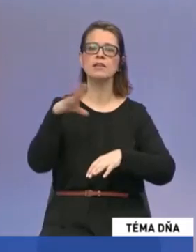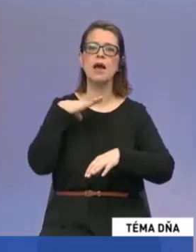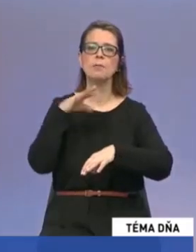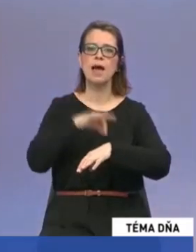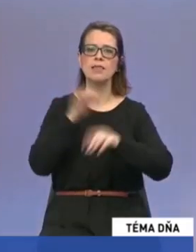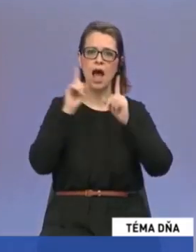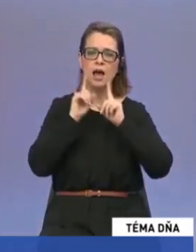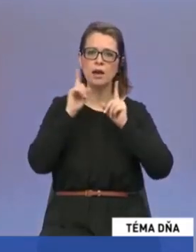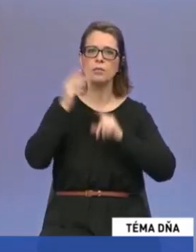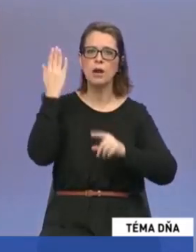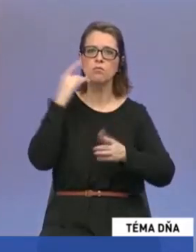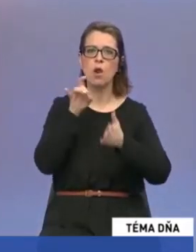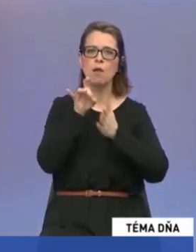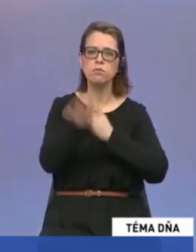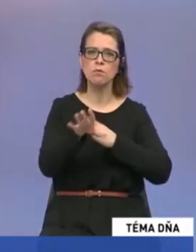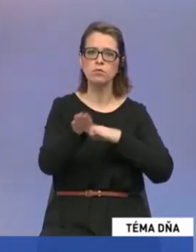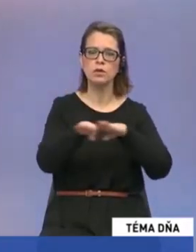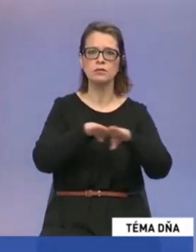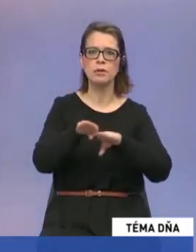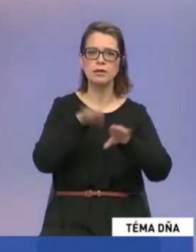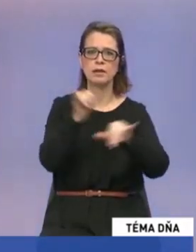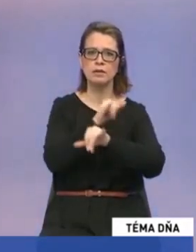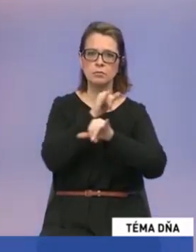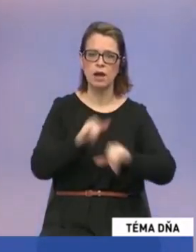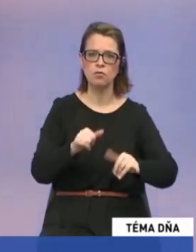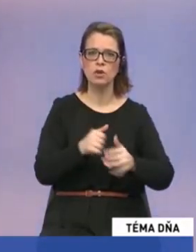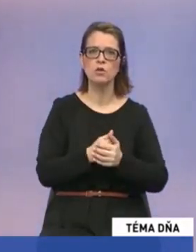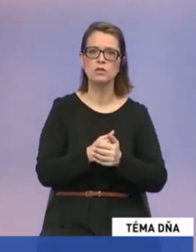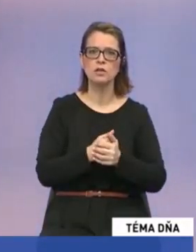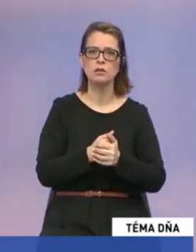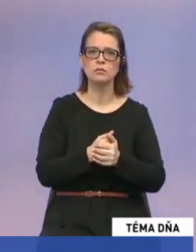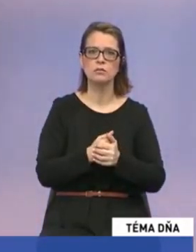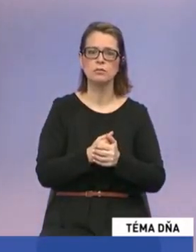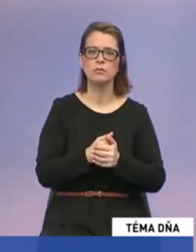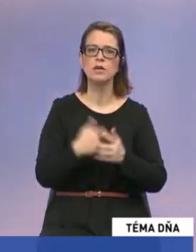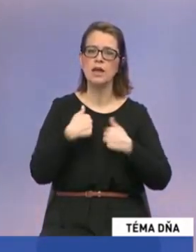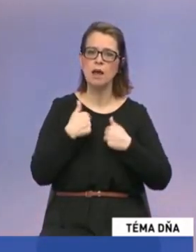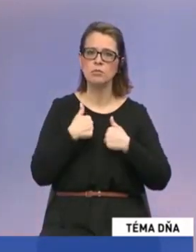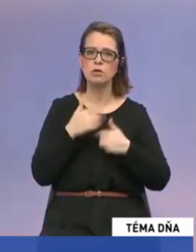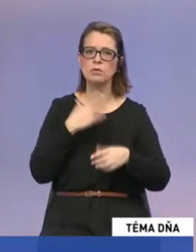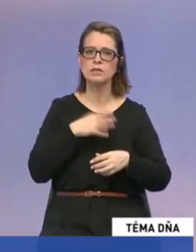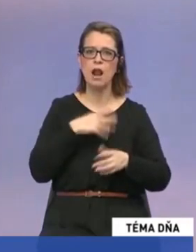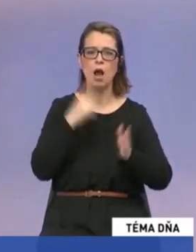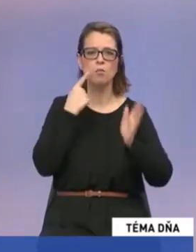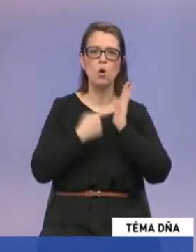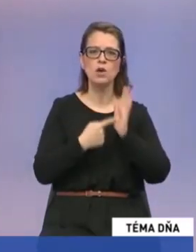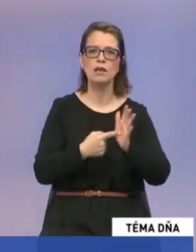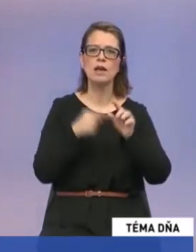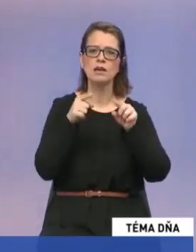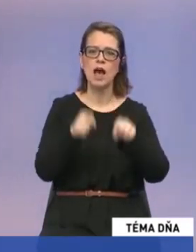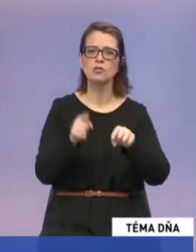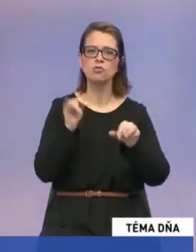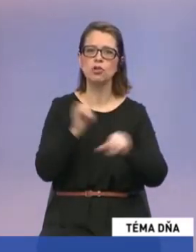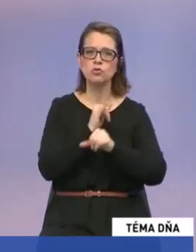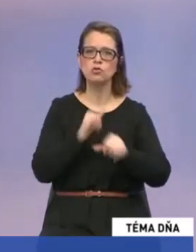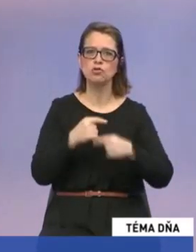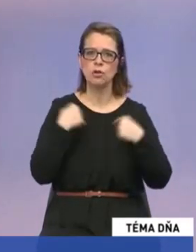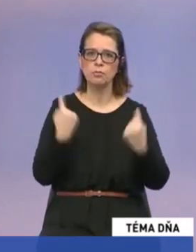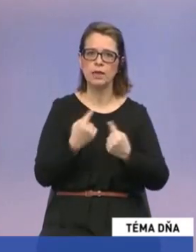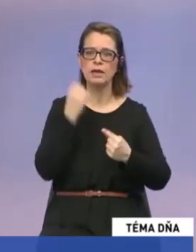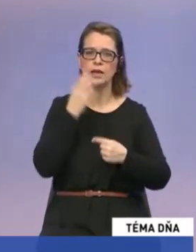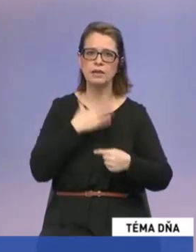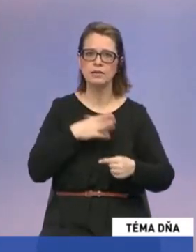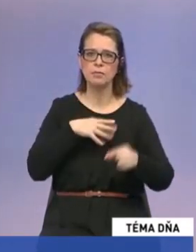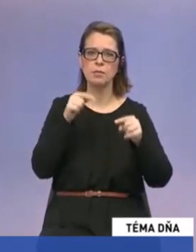Harabina bola prepustená z ministerstva správodlivosti. Takže ja by som chcela poukázať na to, že skutočne my, keď chceme